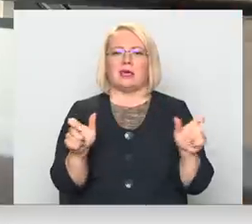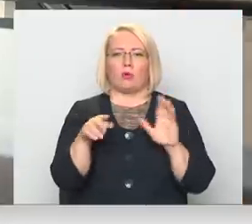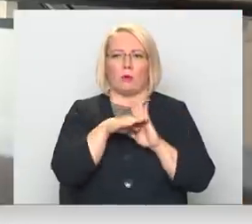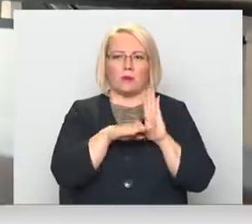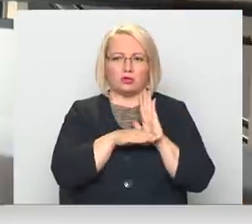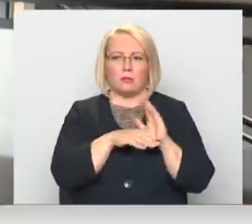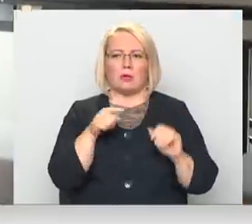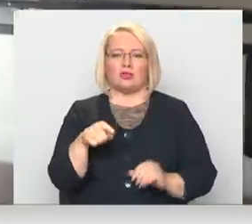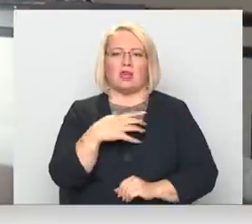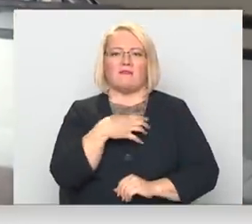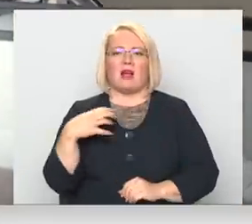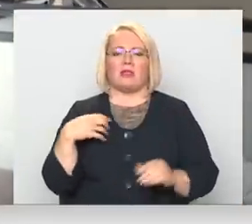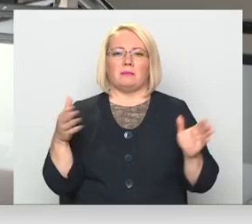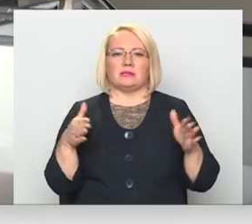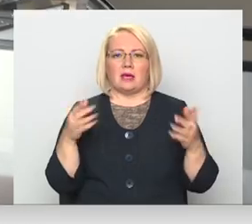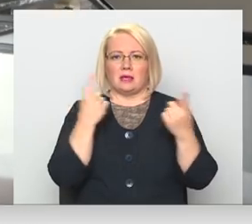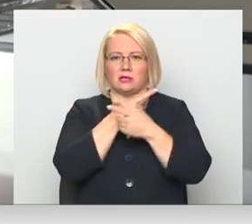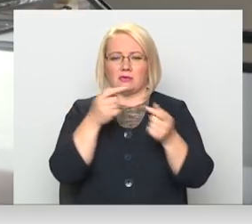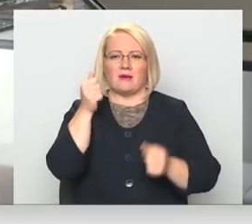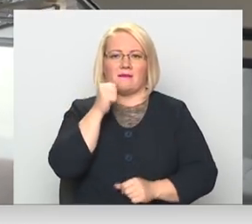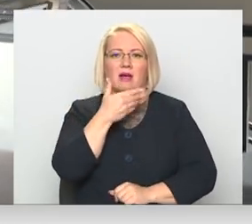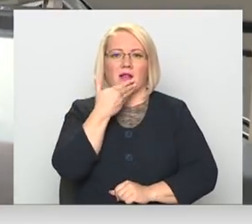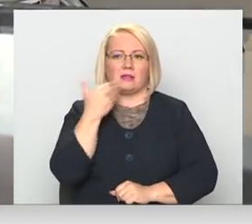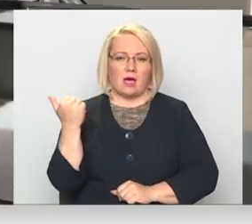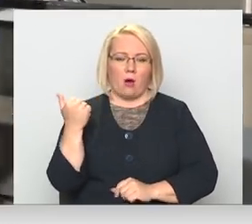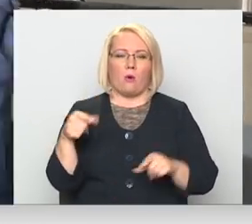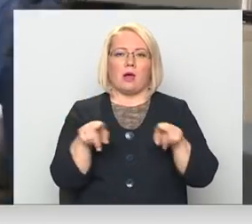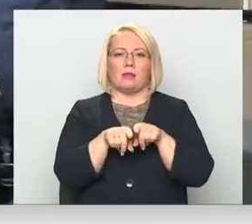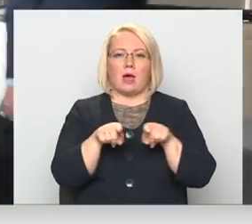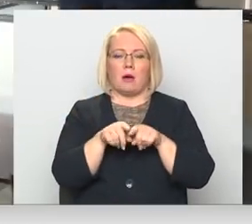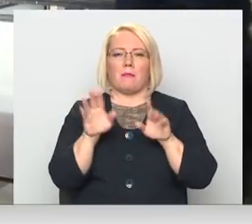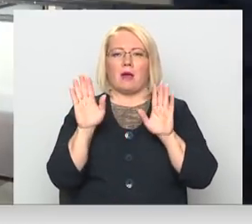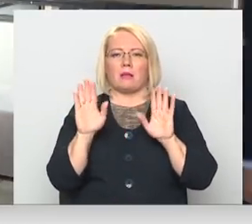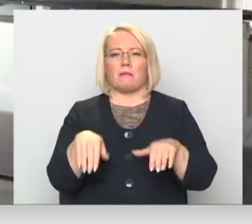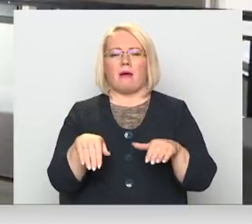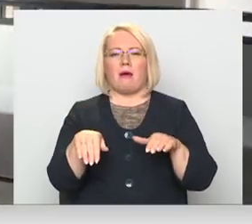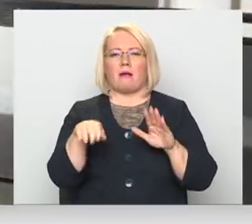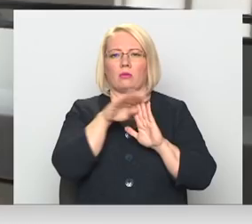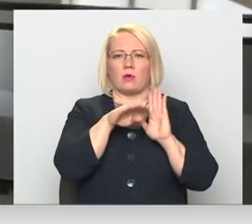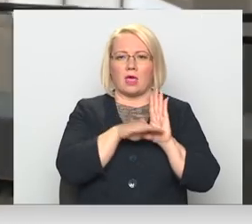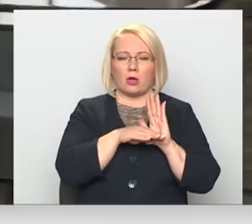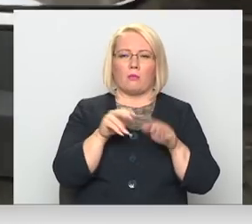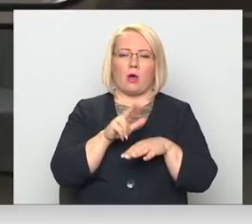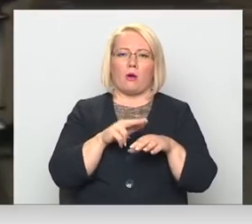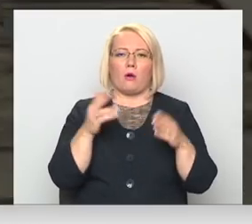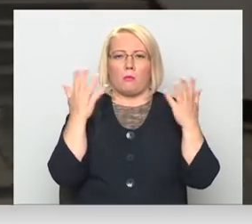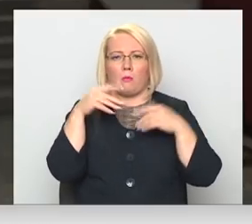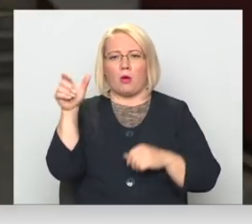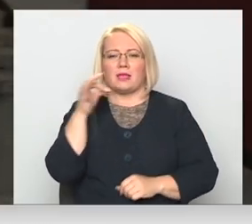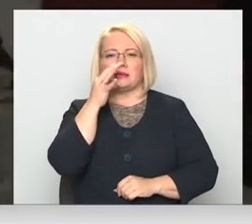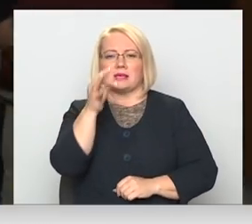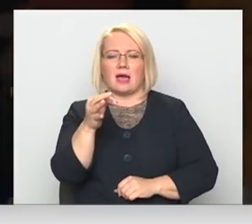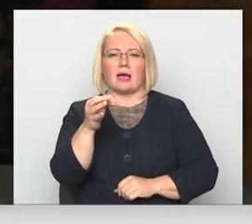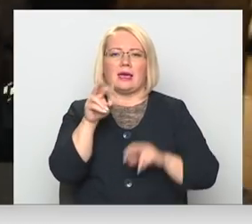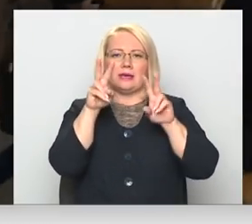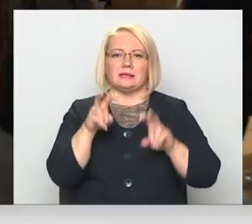šī valdības sēde izsludināta vēl nav. Tāpat arī par scenārijiem politiķi ir teikuši, izskata visus variants, līdz ar